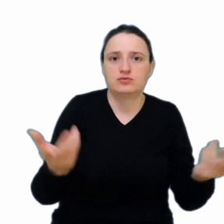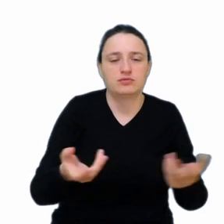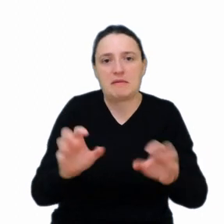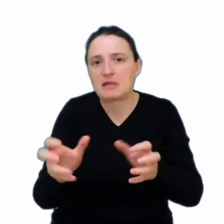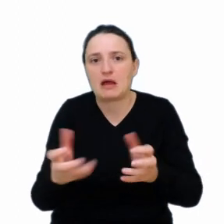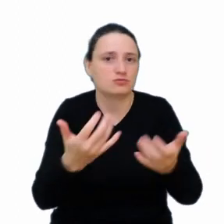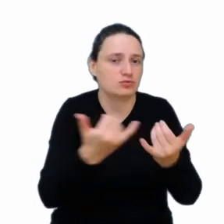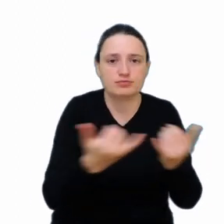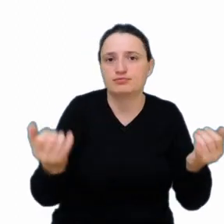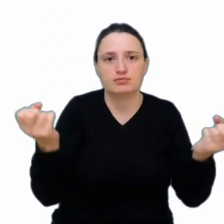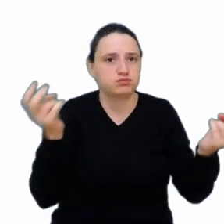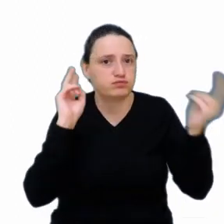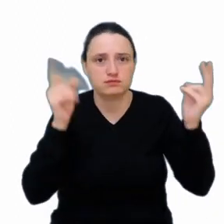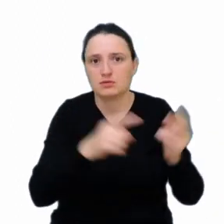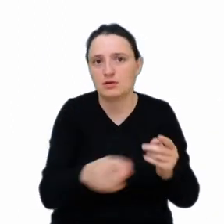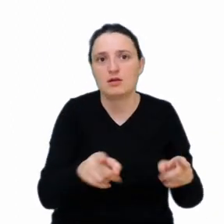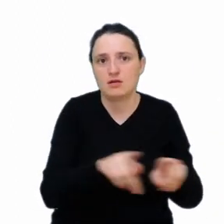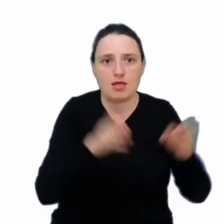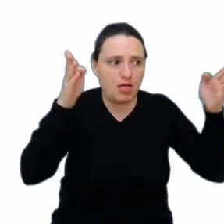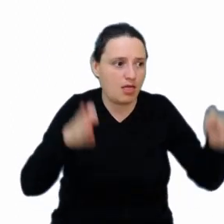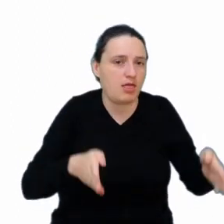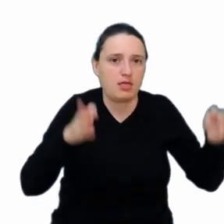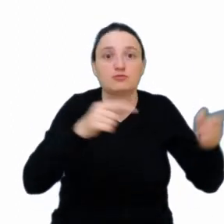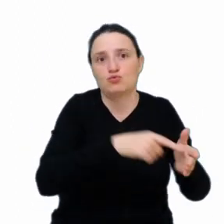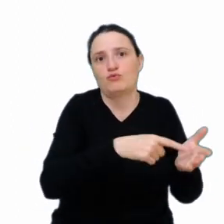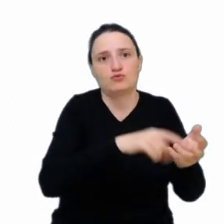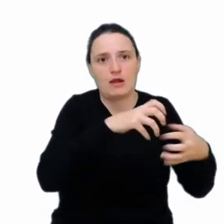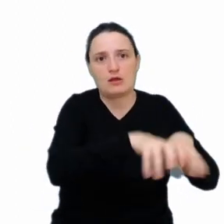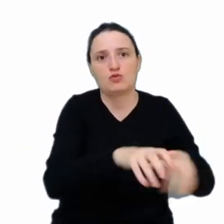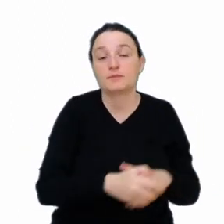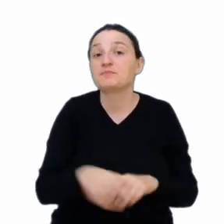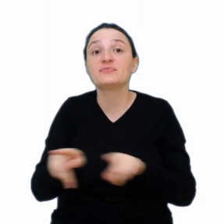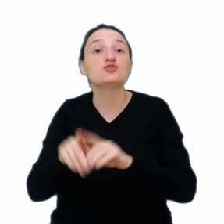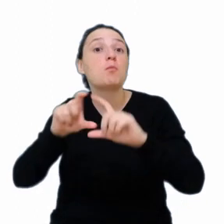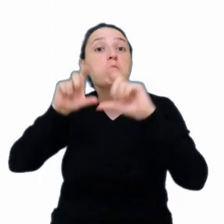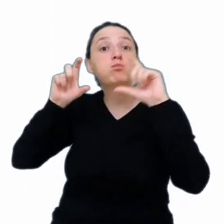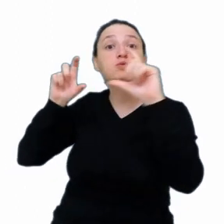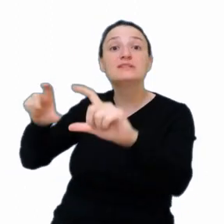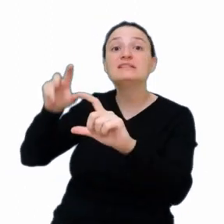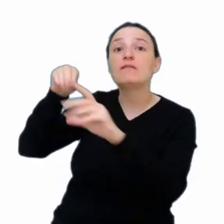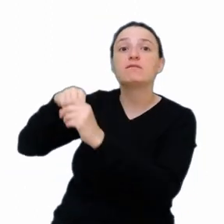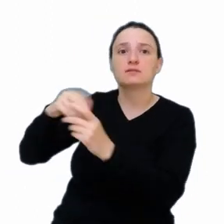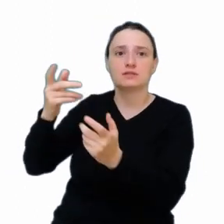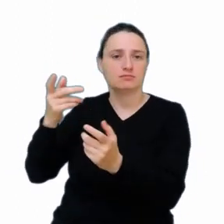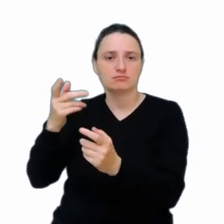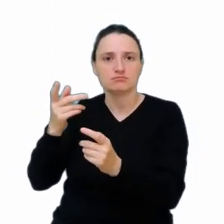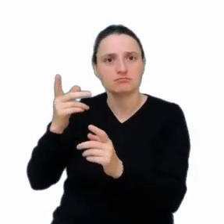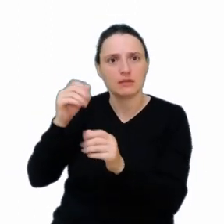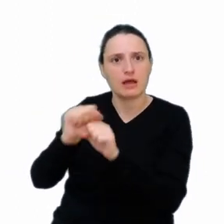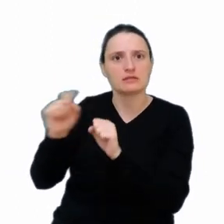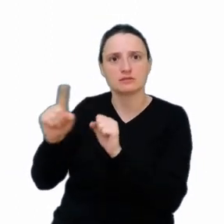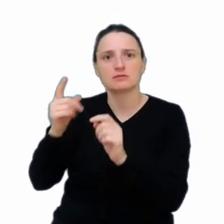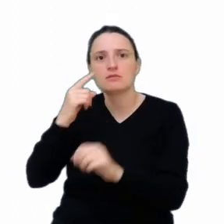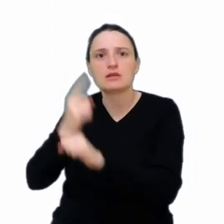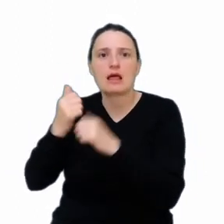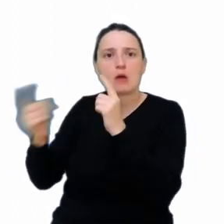Świetnym przykładem kolejnym są inteligentne budynki, nawet takie, w którym się teraz znajdujemy. No nie chodzi o to tylko, że sobie nastawiamy temperaturę i wszystko jest fajnie. Chodzi o